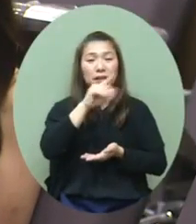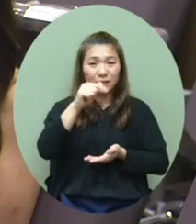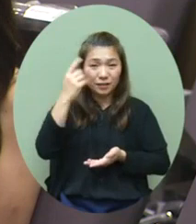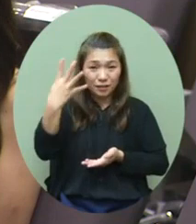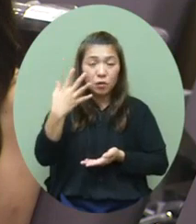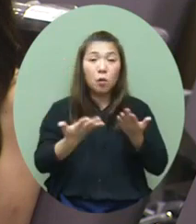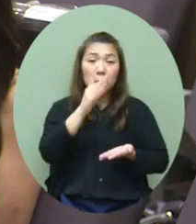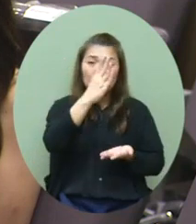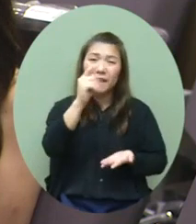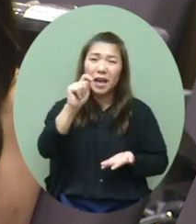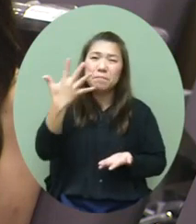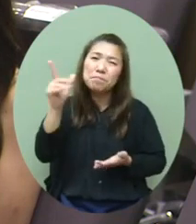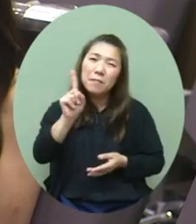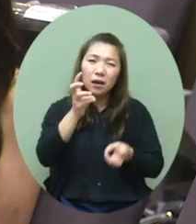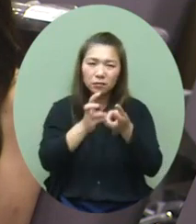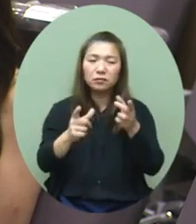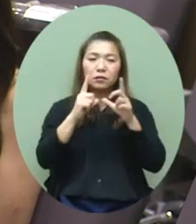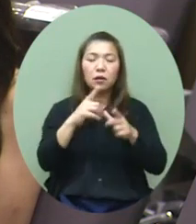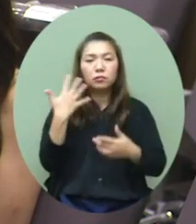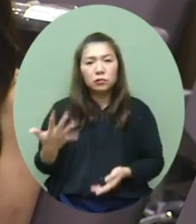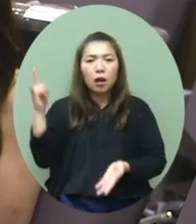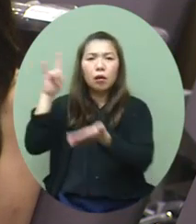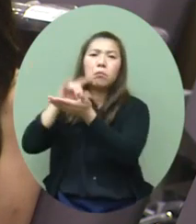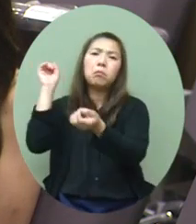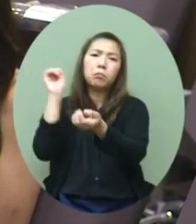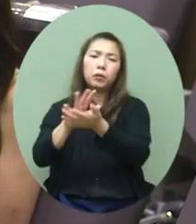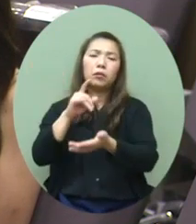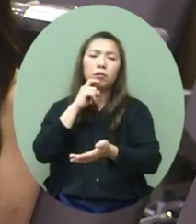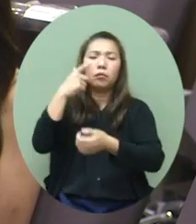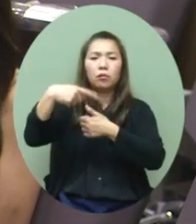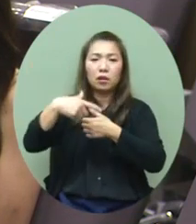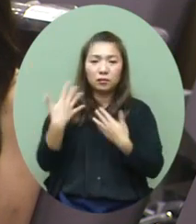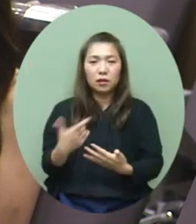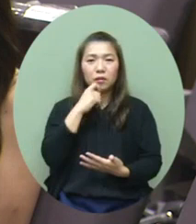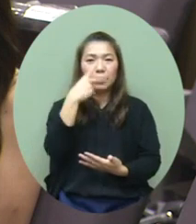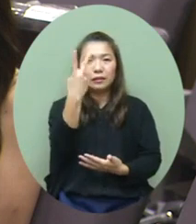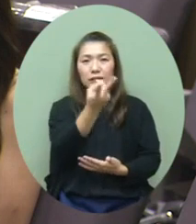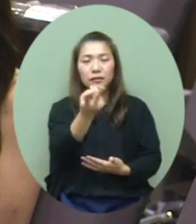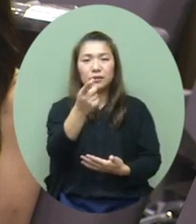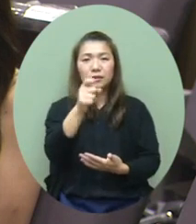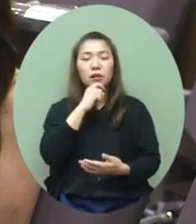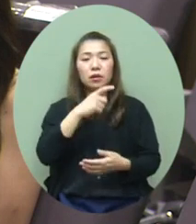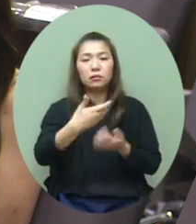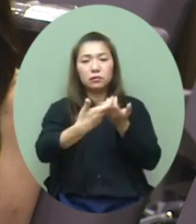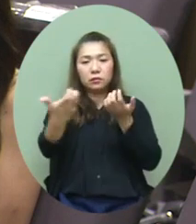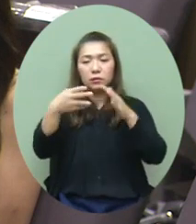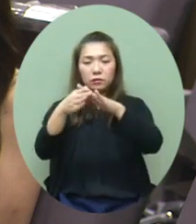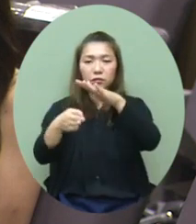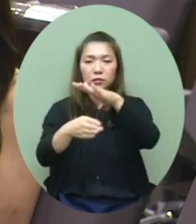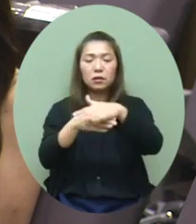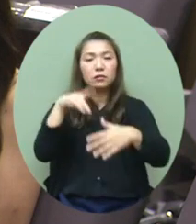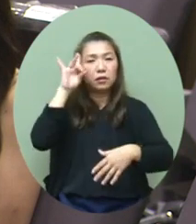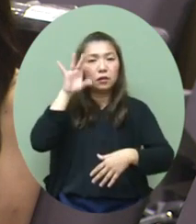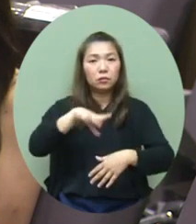或者BA.5輸入個案現在多了其實那兩間指定的隔離酒店就是社區隔離酒店其實應不應